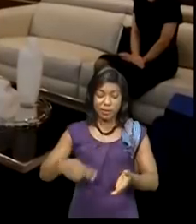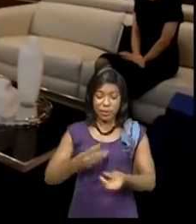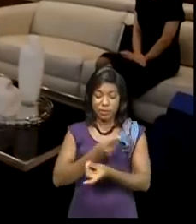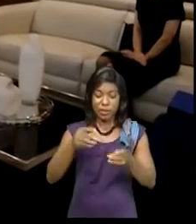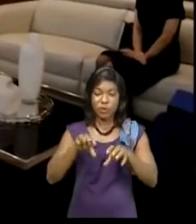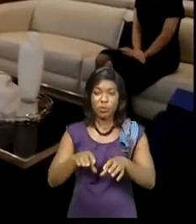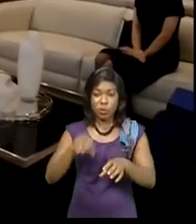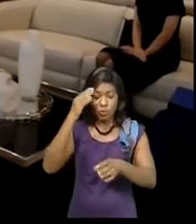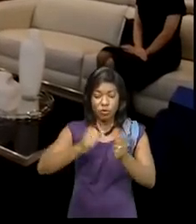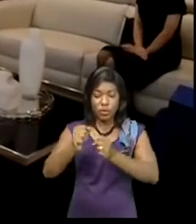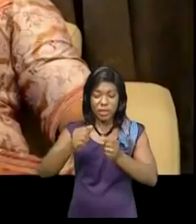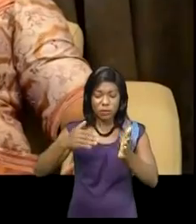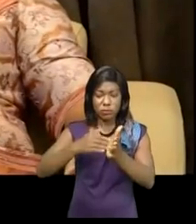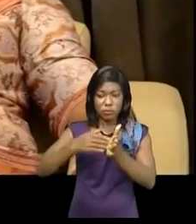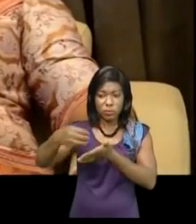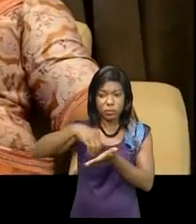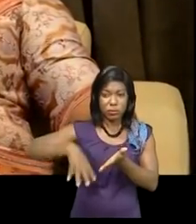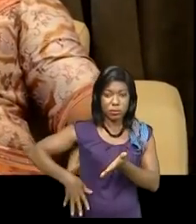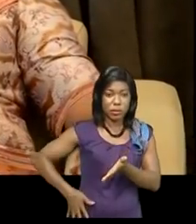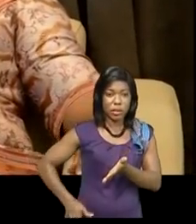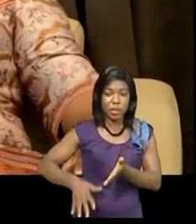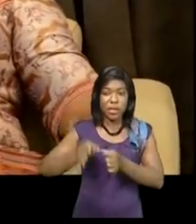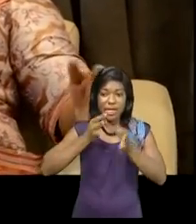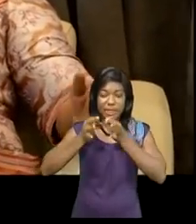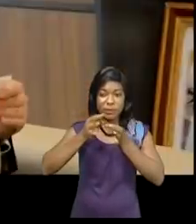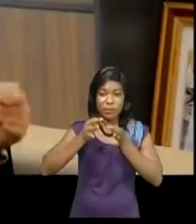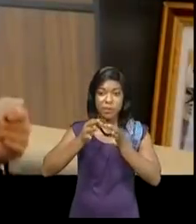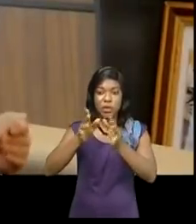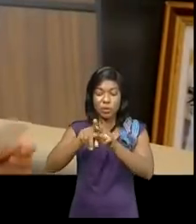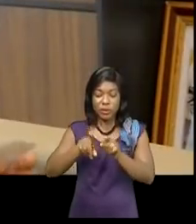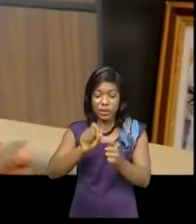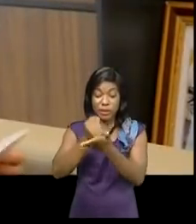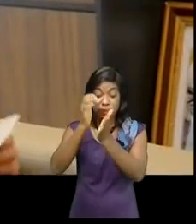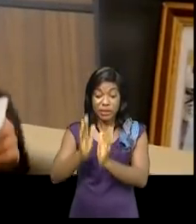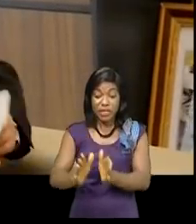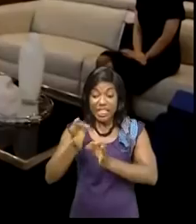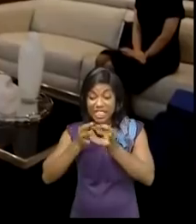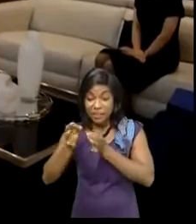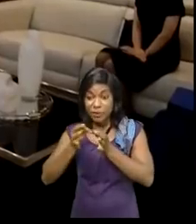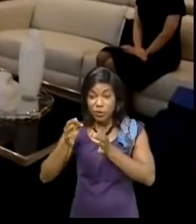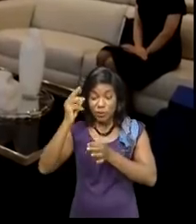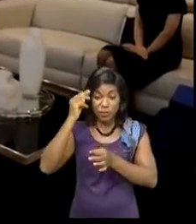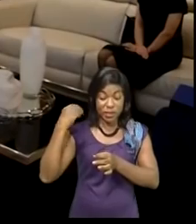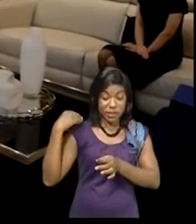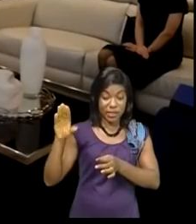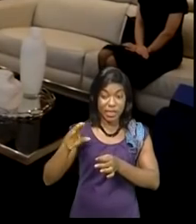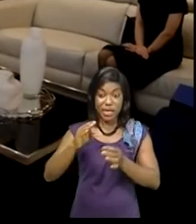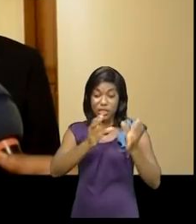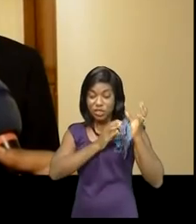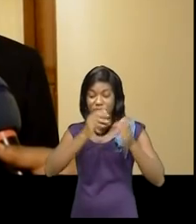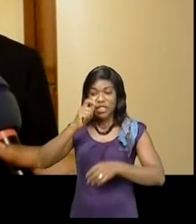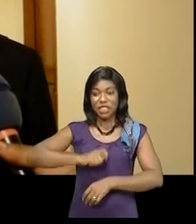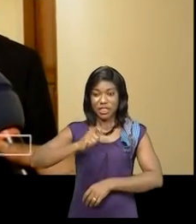et l'amélioration du climat des affaires, veut exprimer par son ambassadeur à la ministre d'État en charge de la justice.